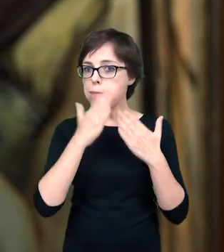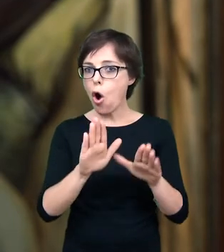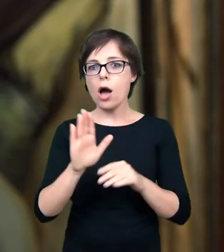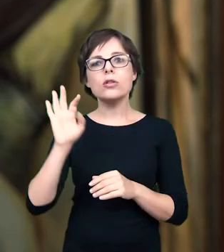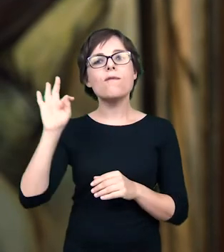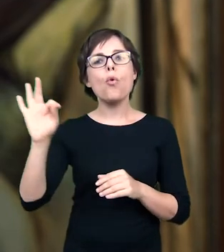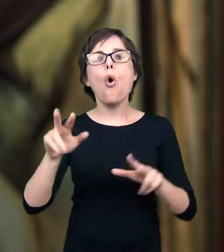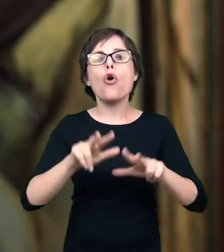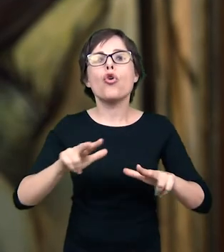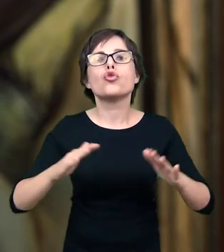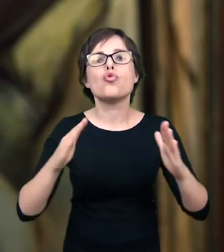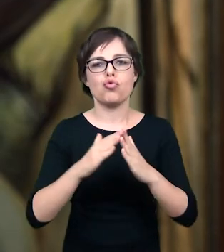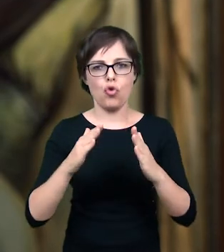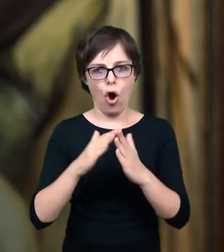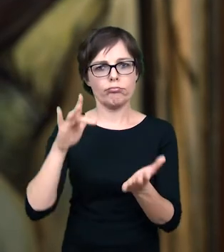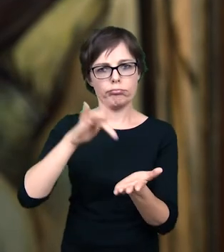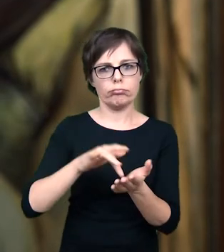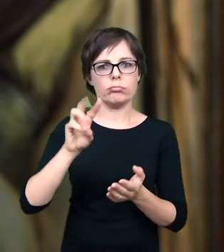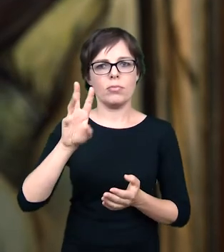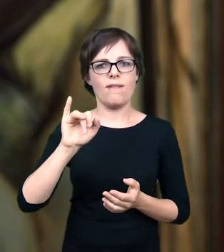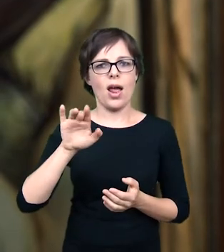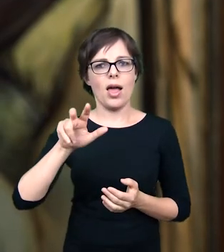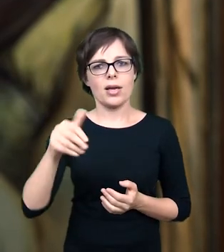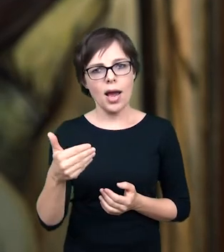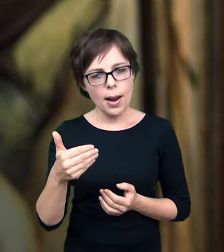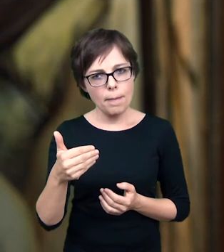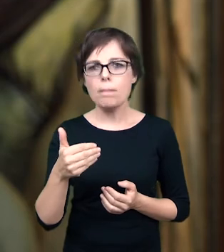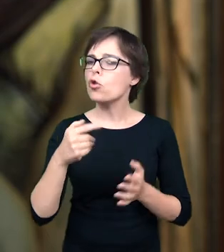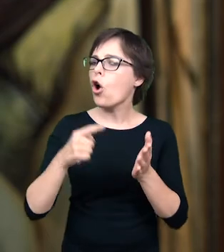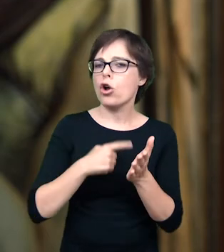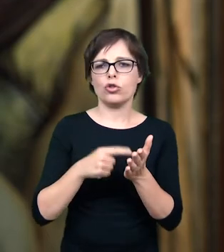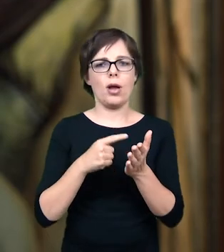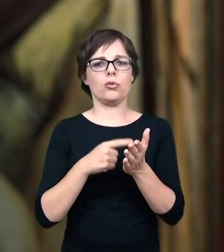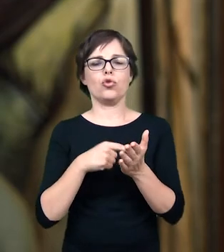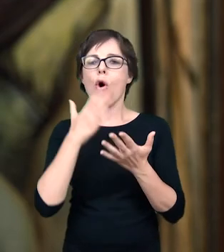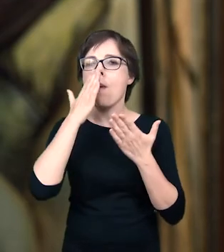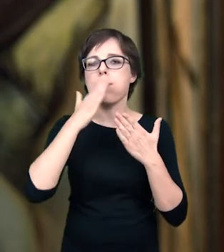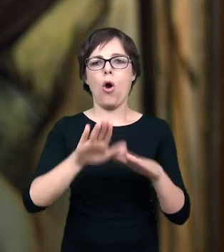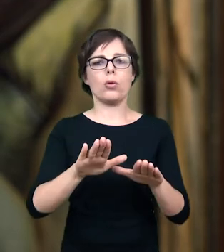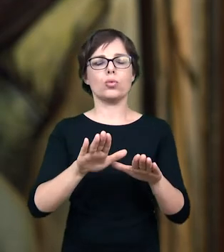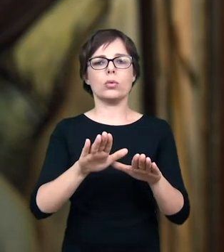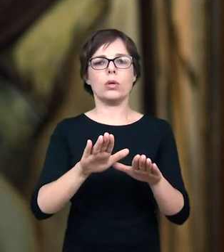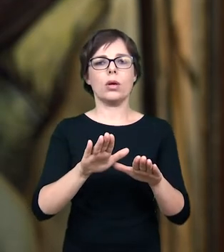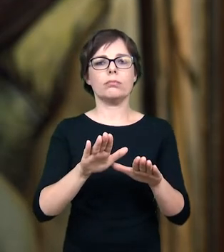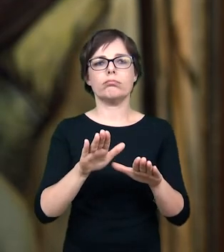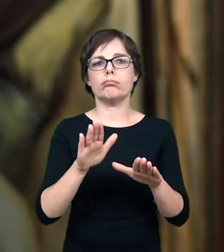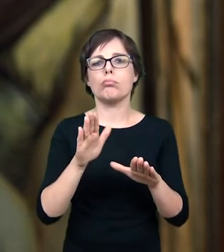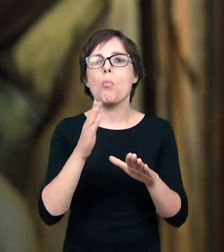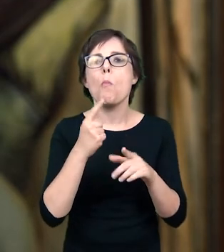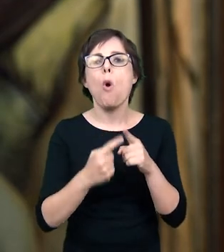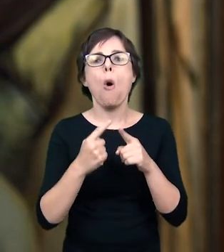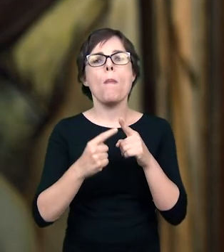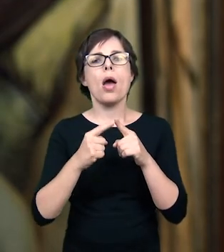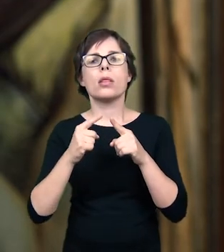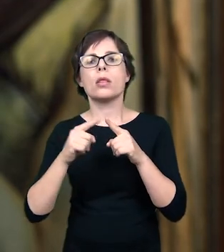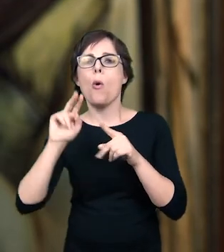pokazuje moment powrotu. Czy to z jakichś postaci,